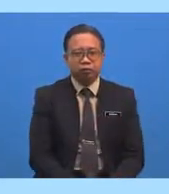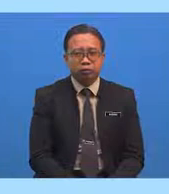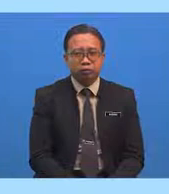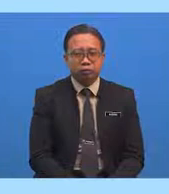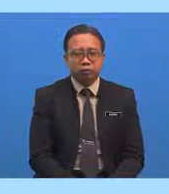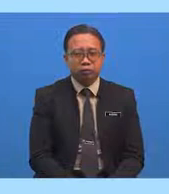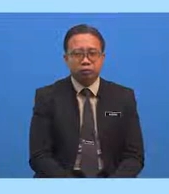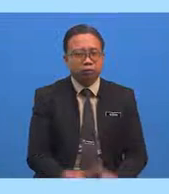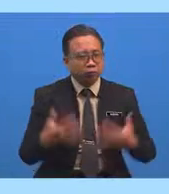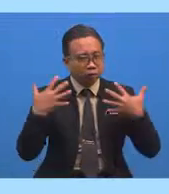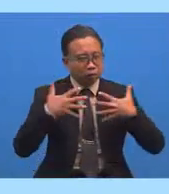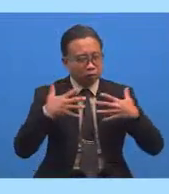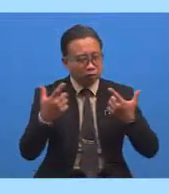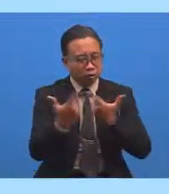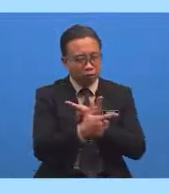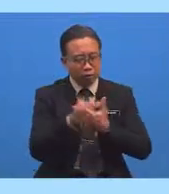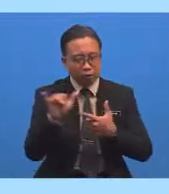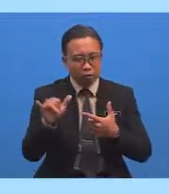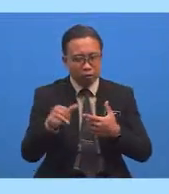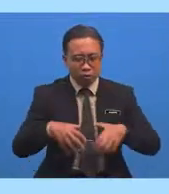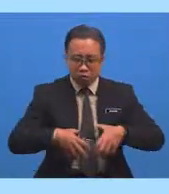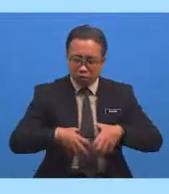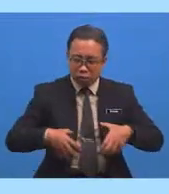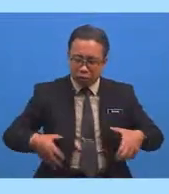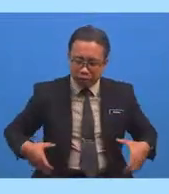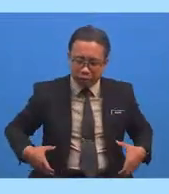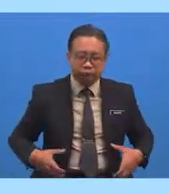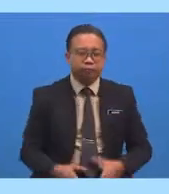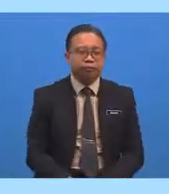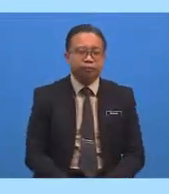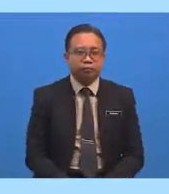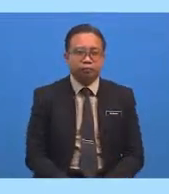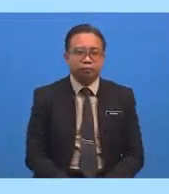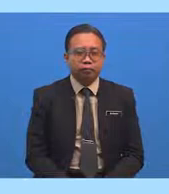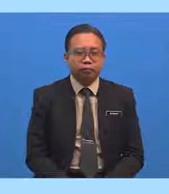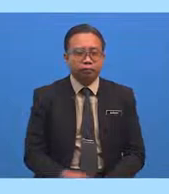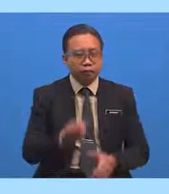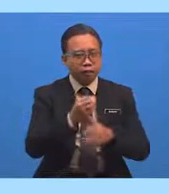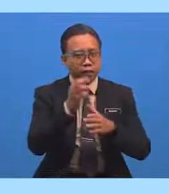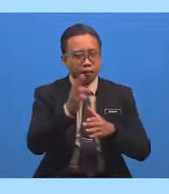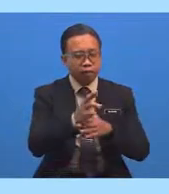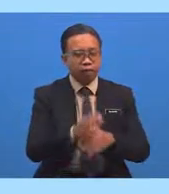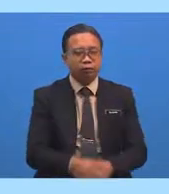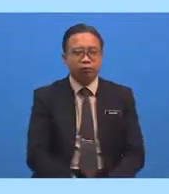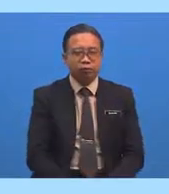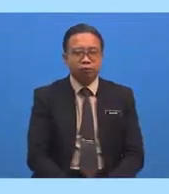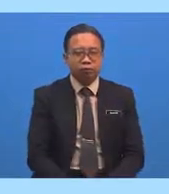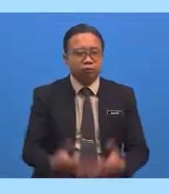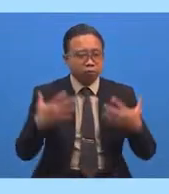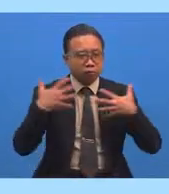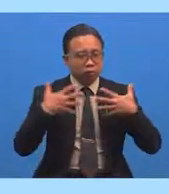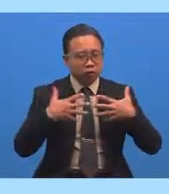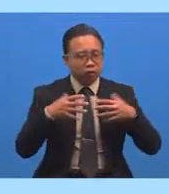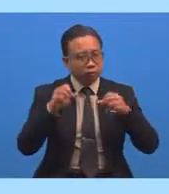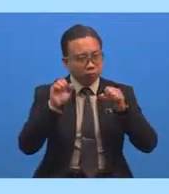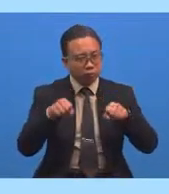Pengecut Lawannya Berani Atau Dengan Kata Lain Pengecut